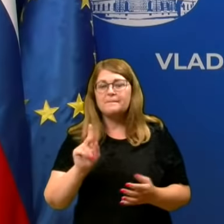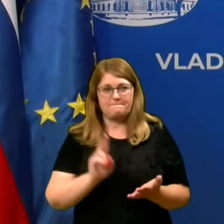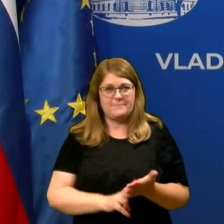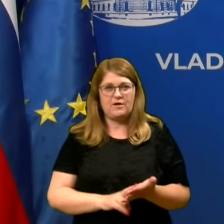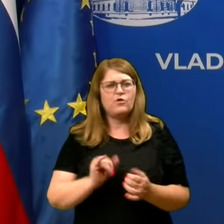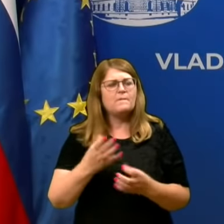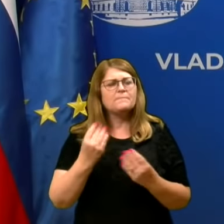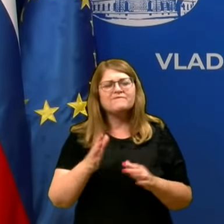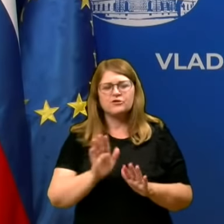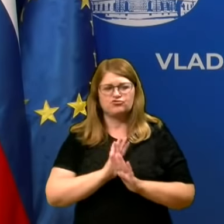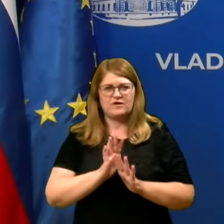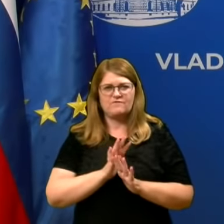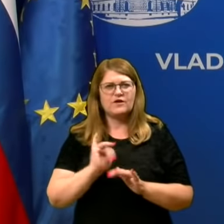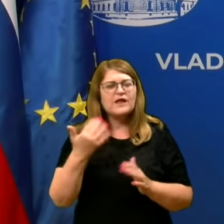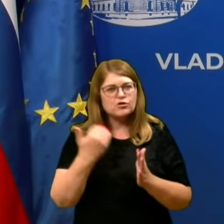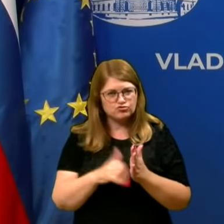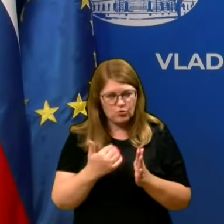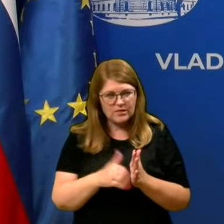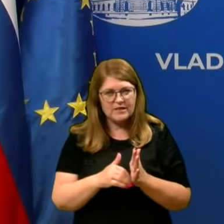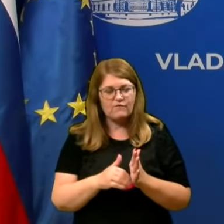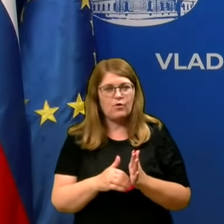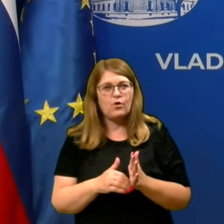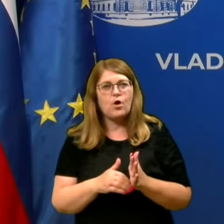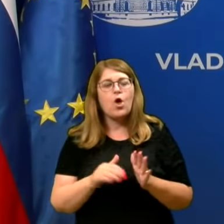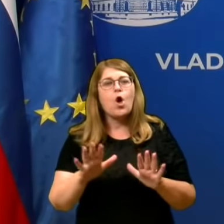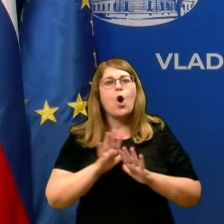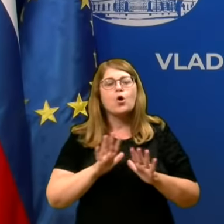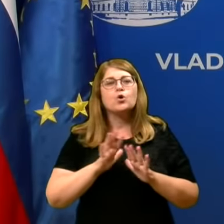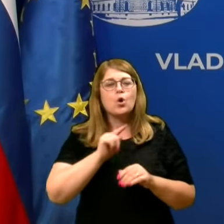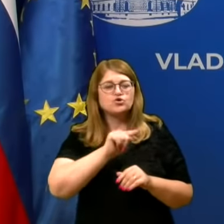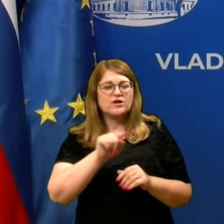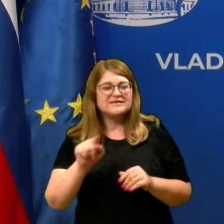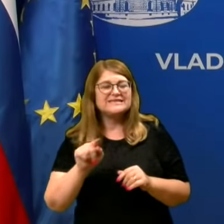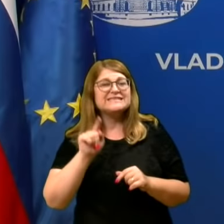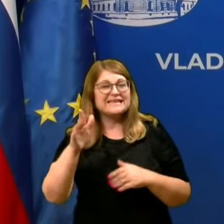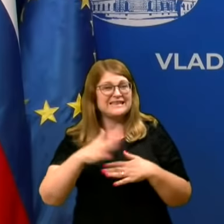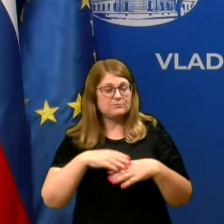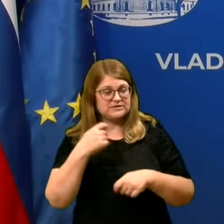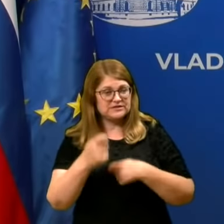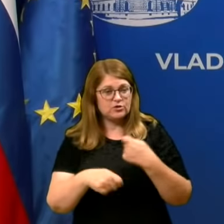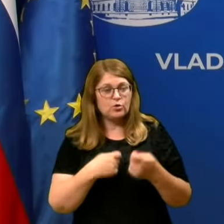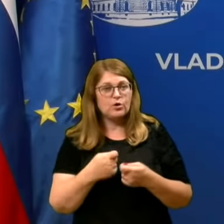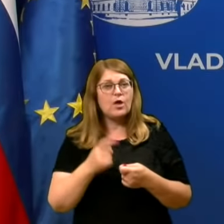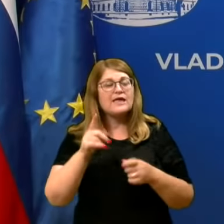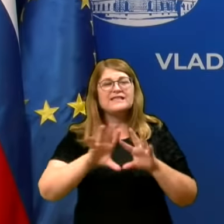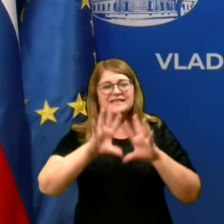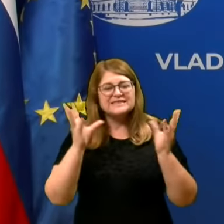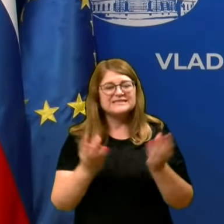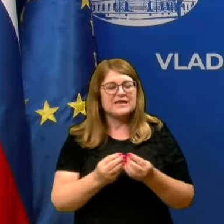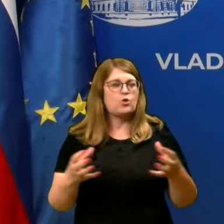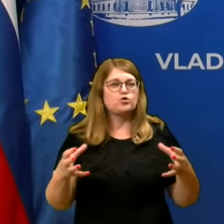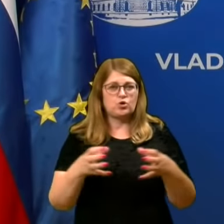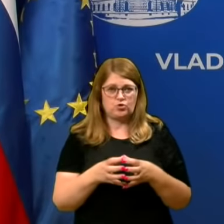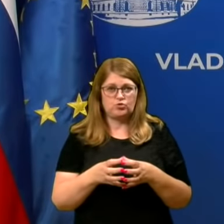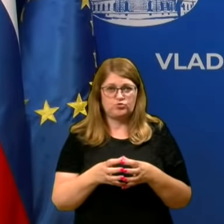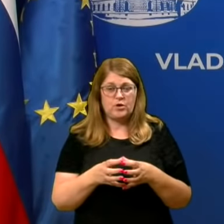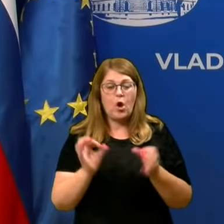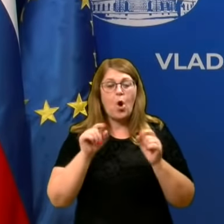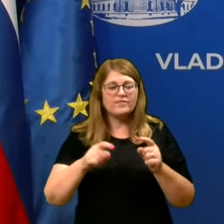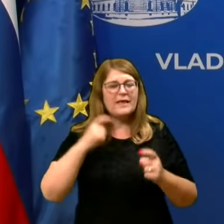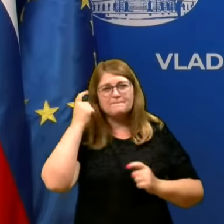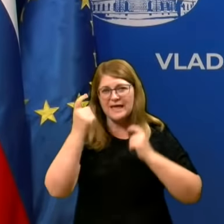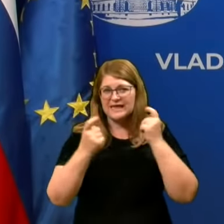je prenevarno, je škodljivo, ogroža tistega, ki tam sodeluje, predvsem pa celotno družbo. O tem